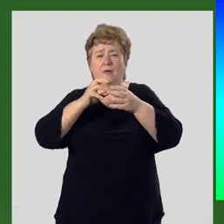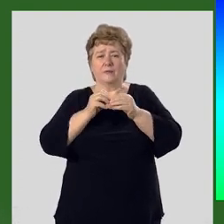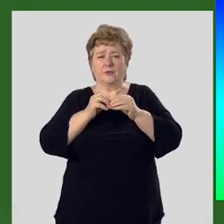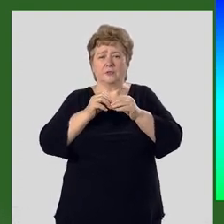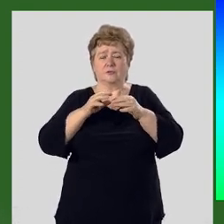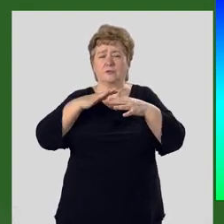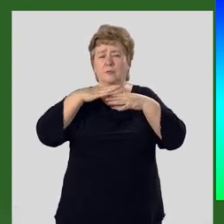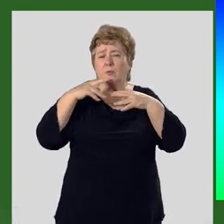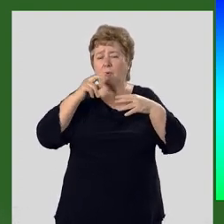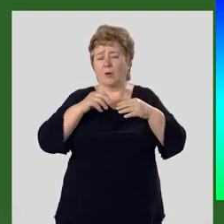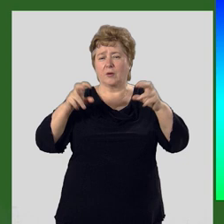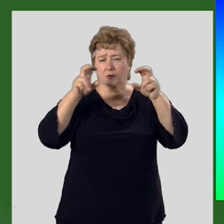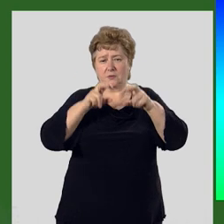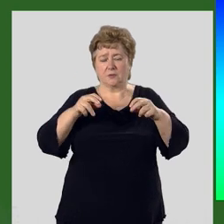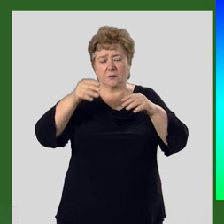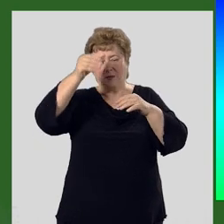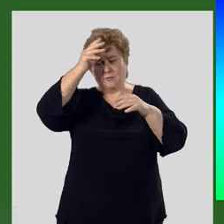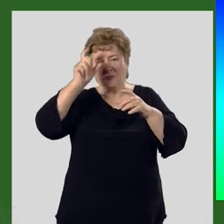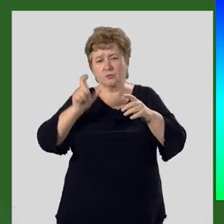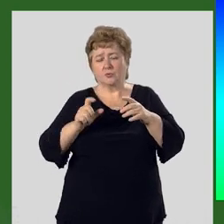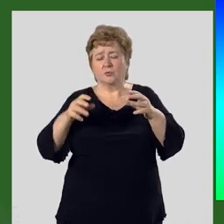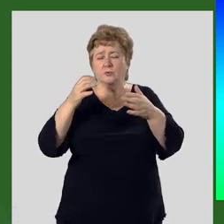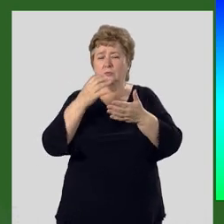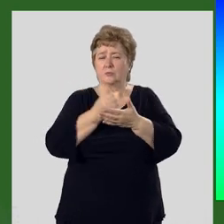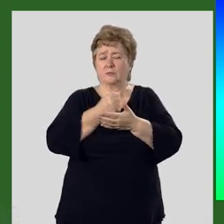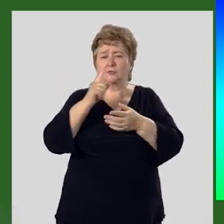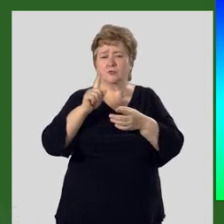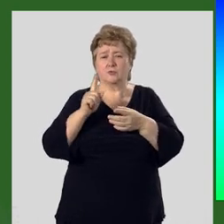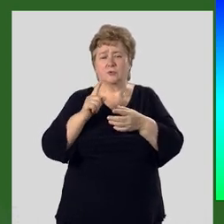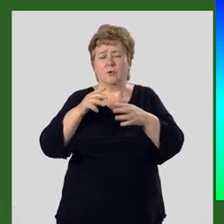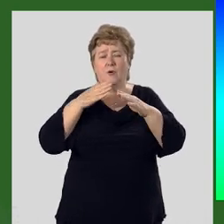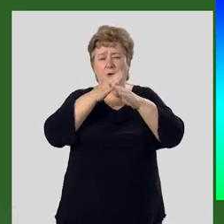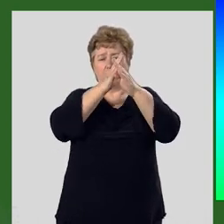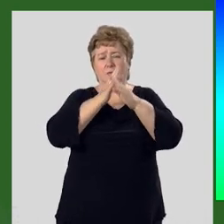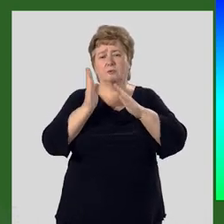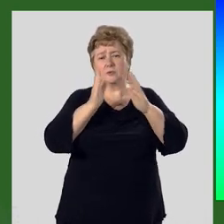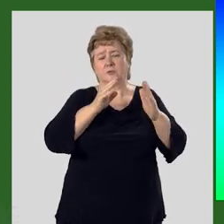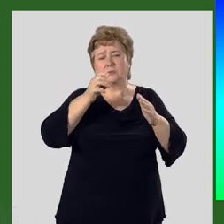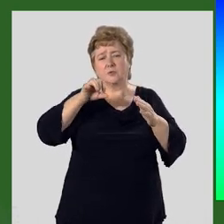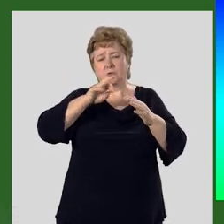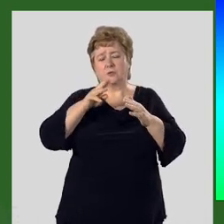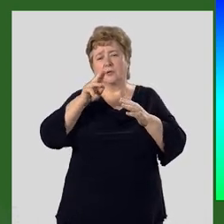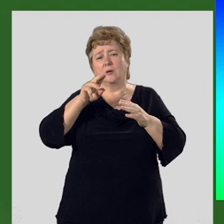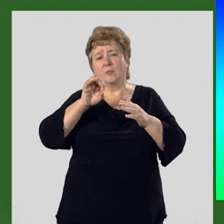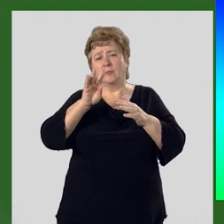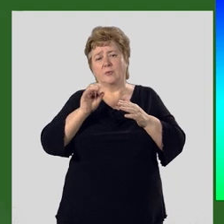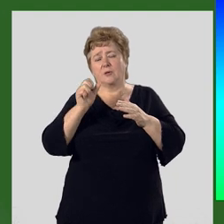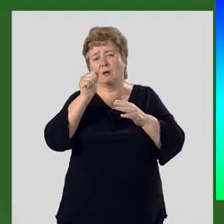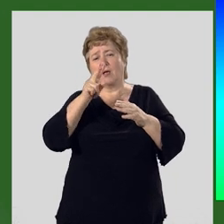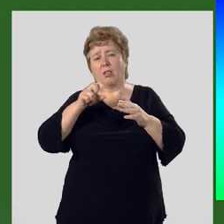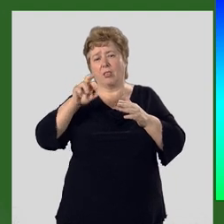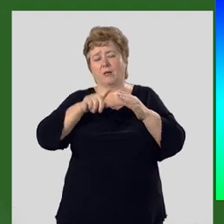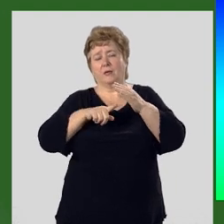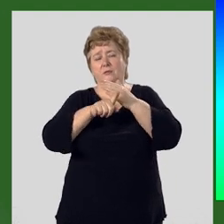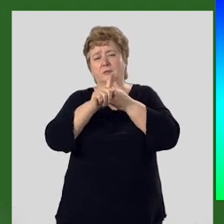многолетних исследований ученых установлено, что горные системы Теньшани и Памира Аллая от